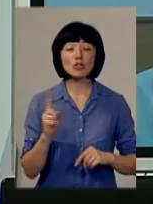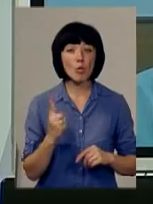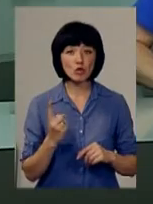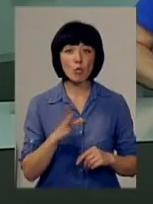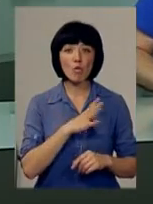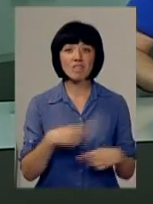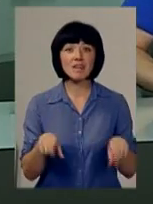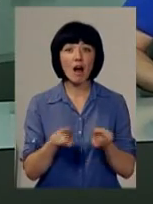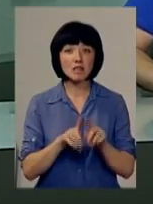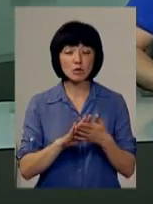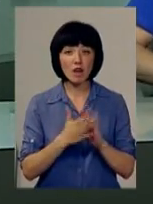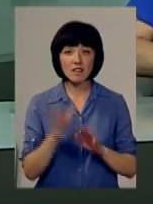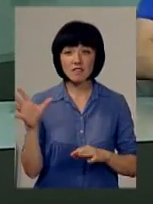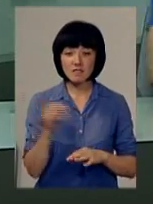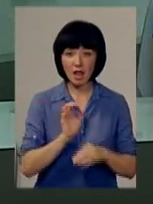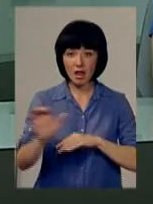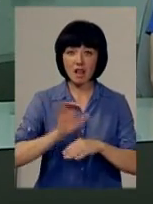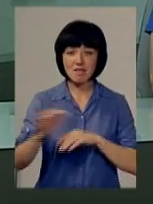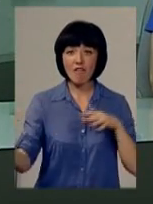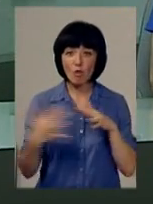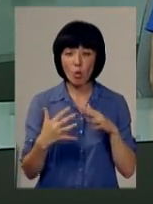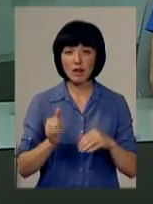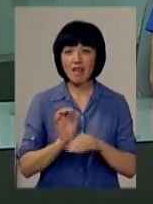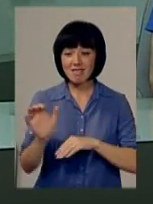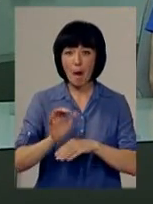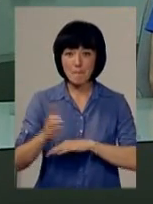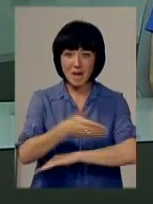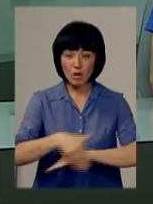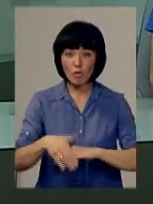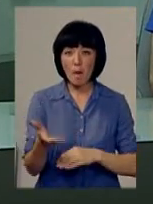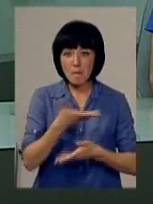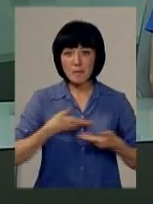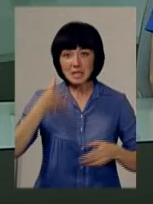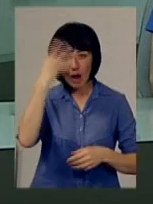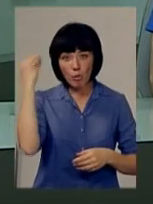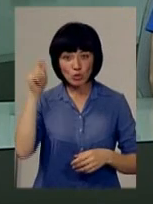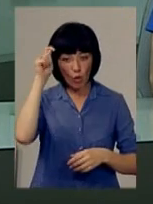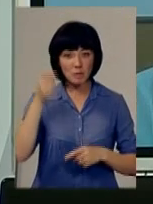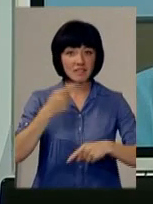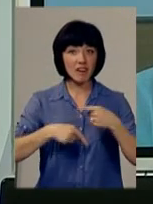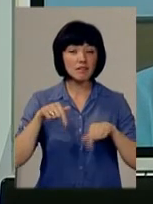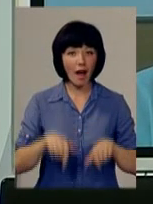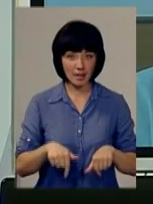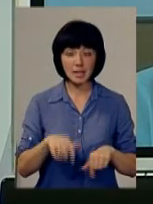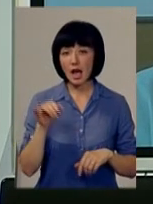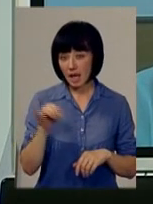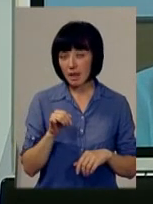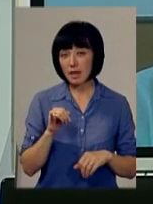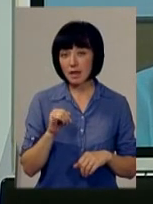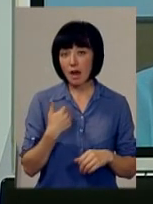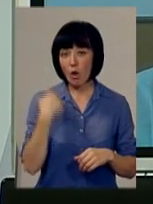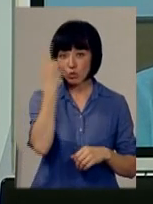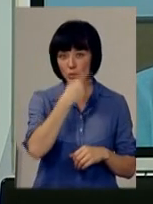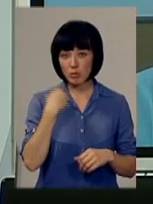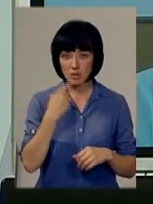був такий момент, що все йшло на фронт, все йшло на передову, і ми якби забулися про тих хлопців, які верталися. І я